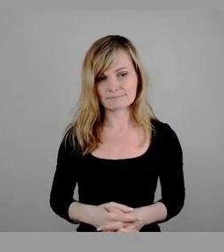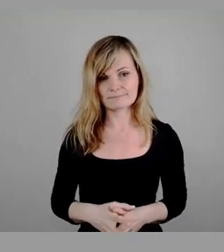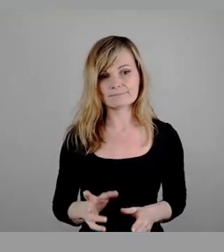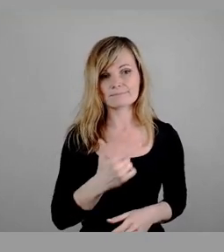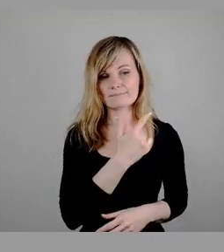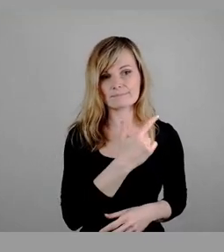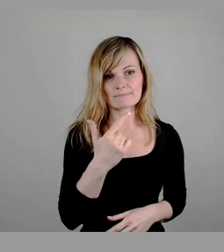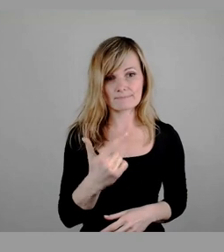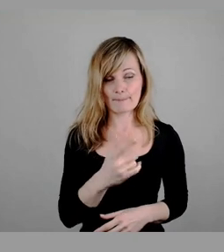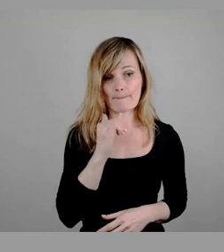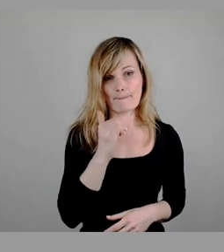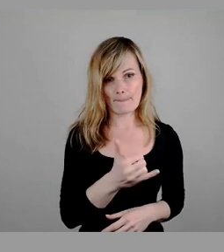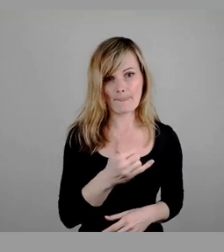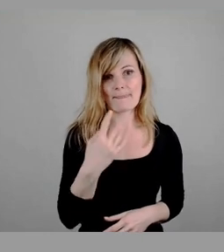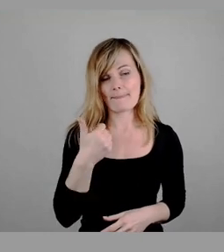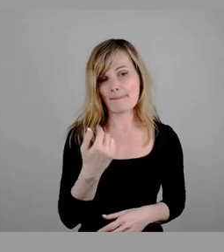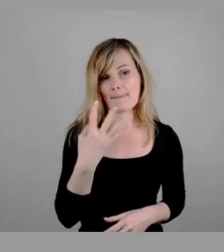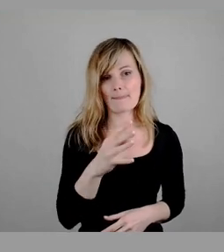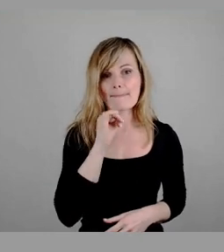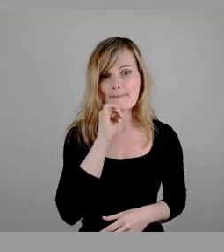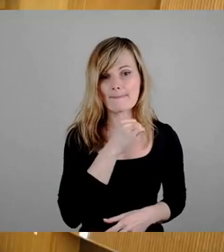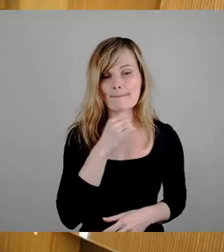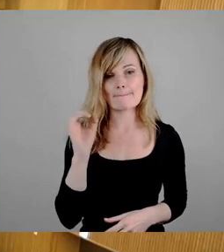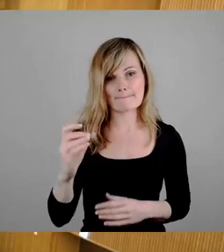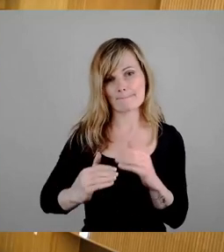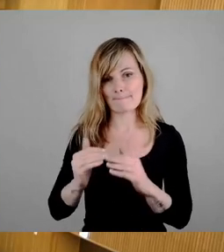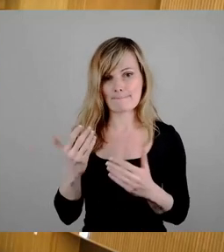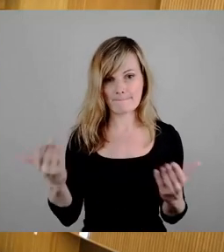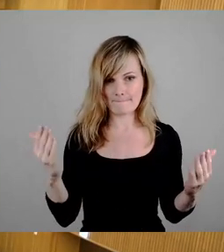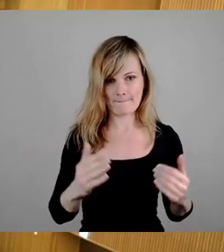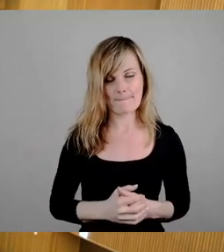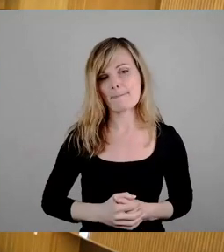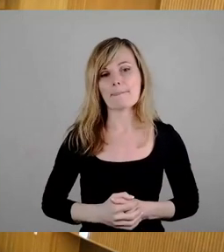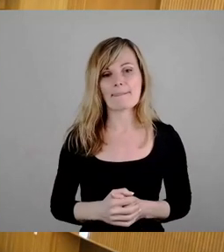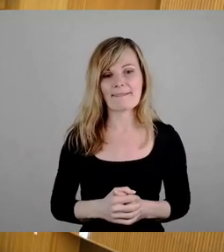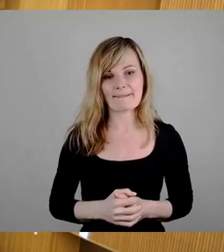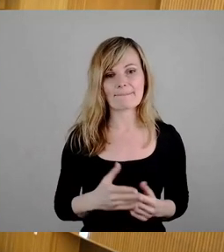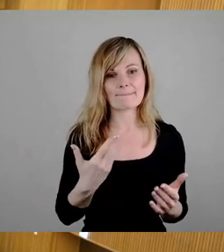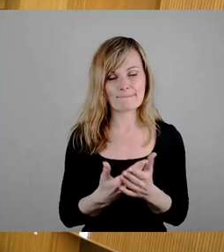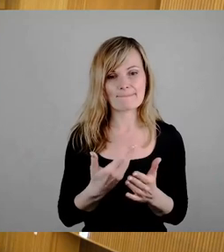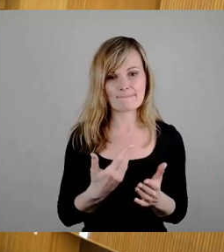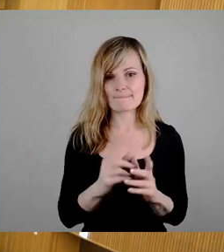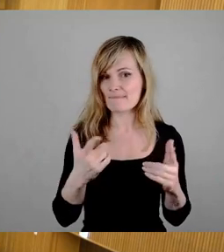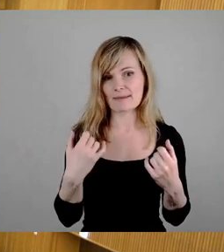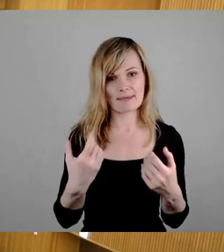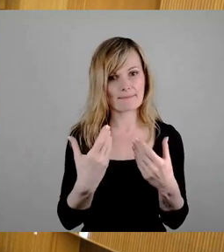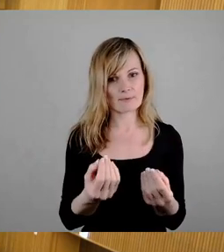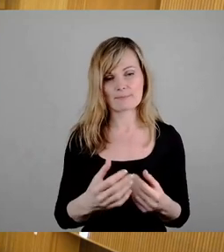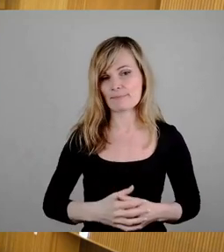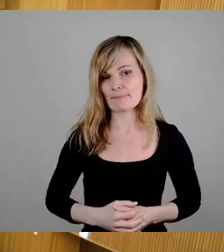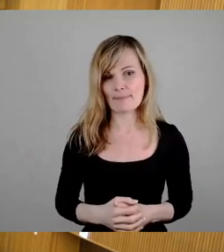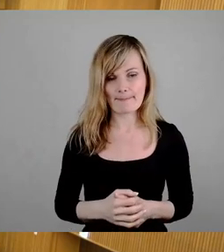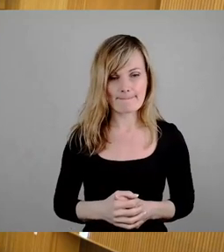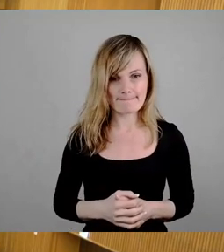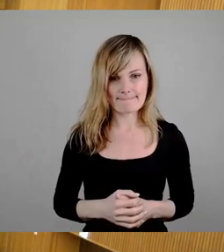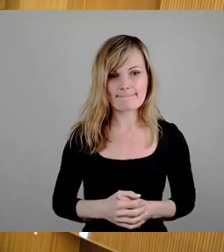22 ja, 41 nein. Keine Enthaltung, damit er das keine Mehrheit bekommen. Wir kommen